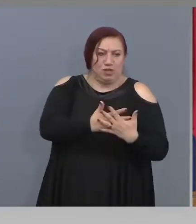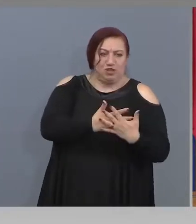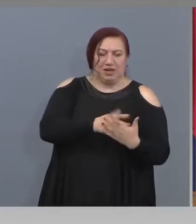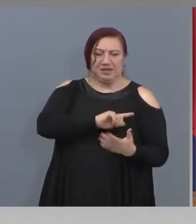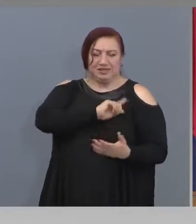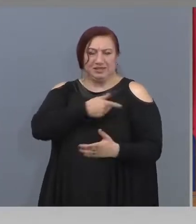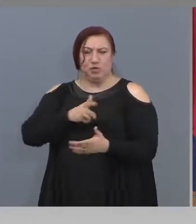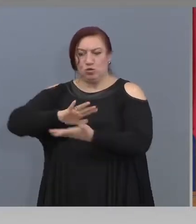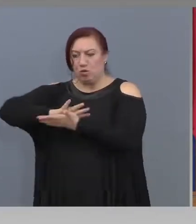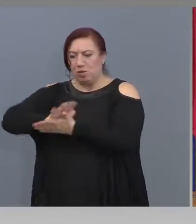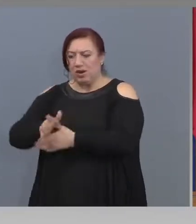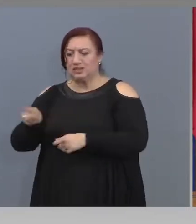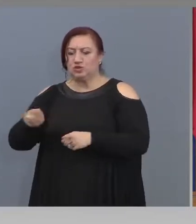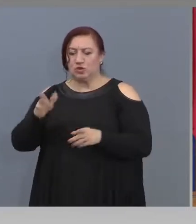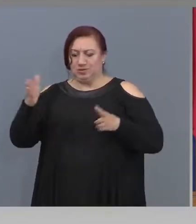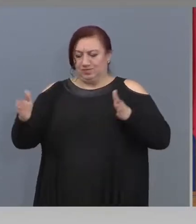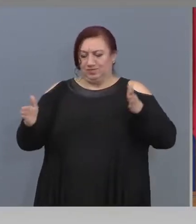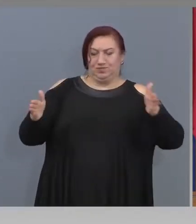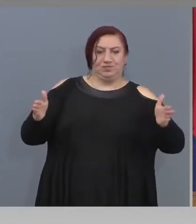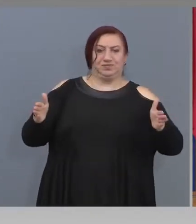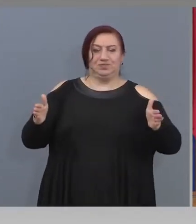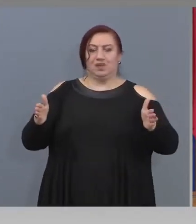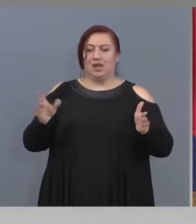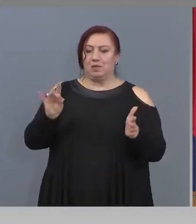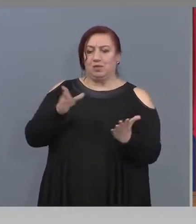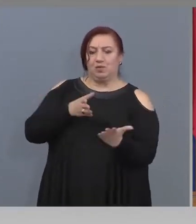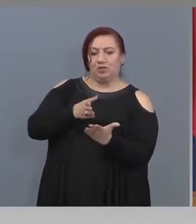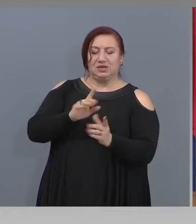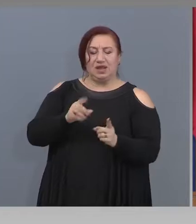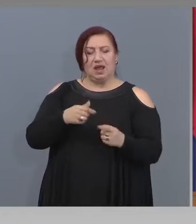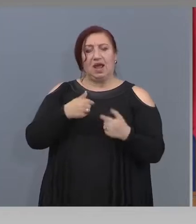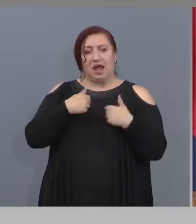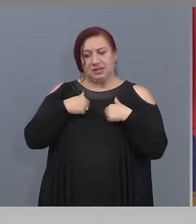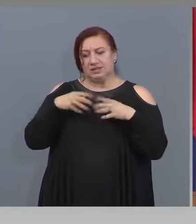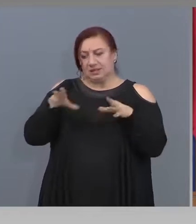крайностите. Аз с него работя добре.